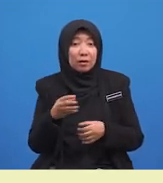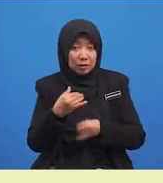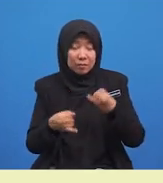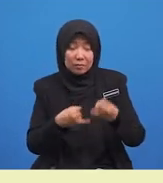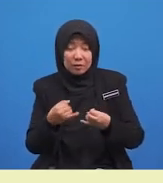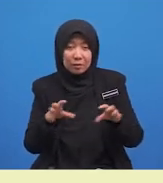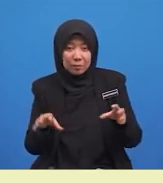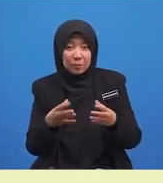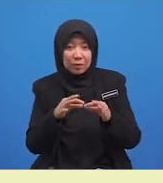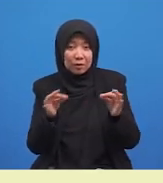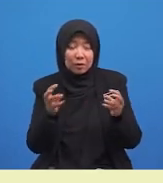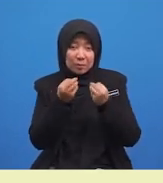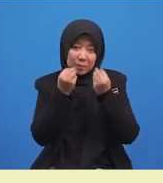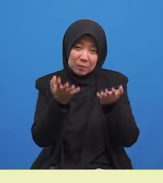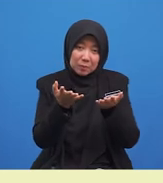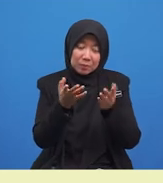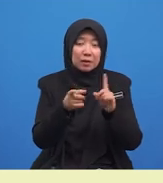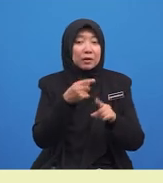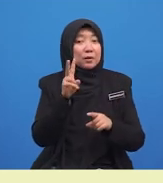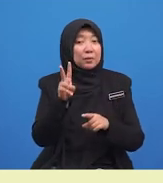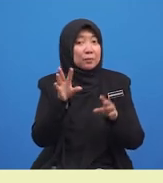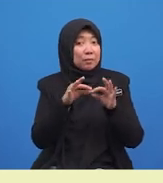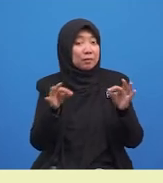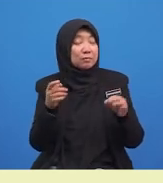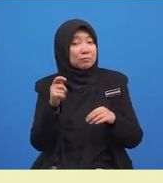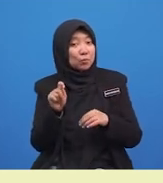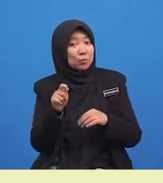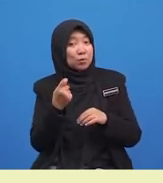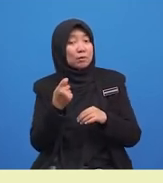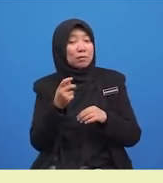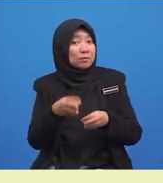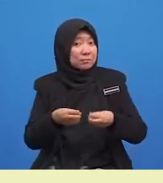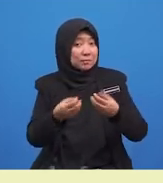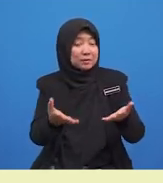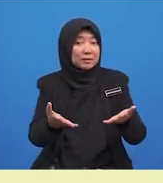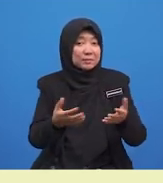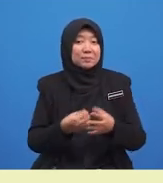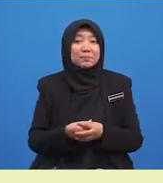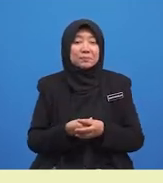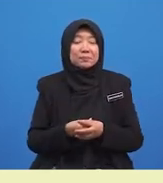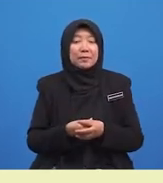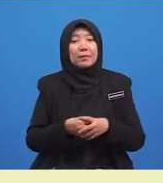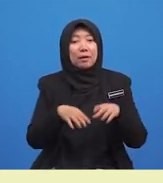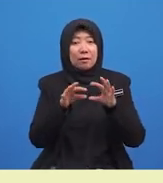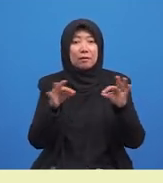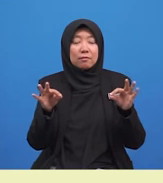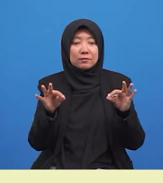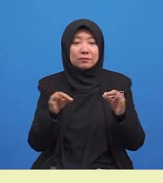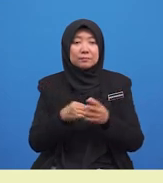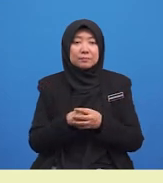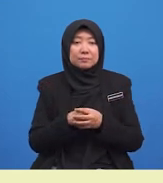membina ayat majmuk daripada dua ayat tunggal ini diberi? Ayat majmuknya berbunyi,